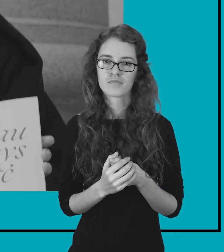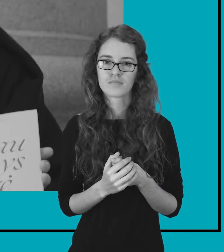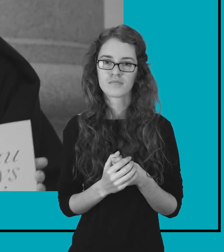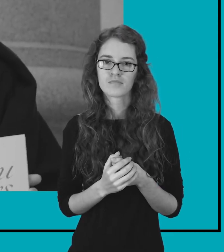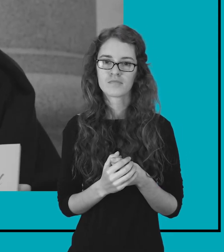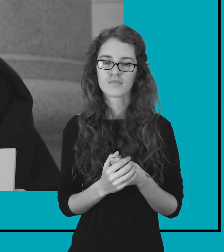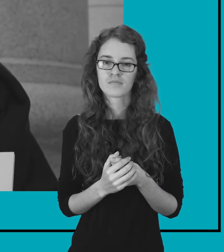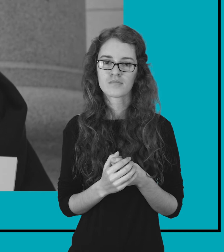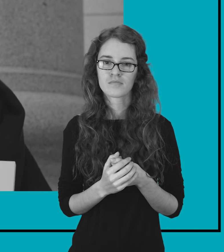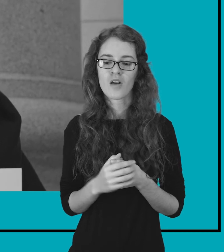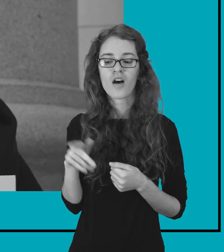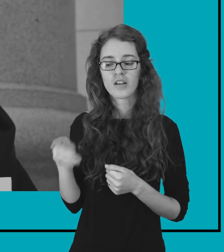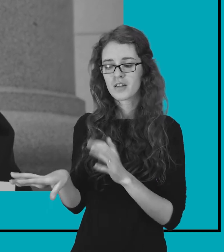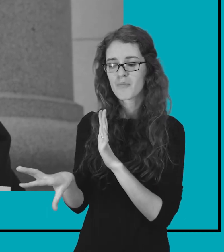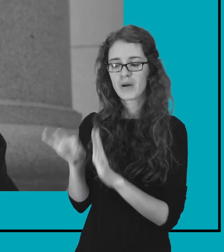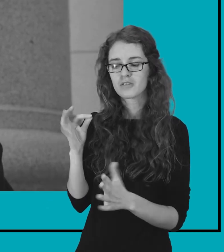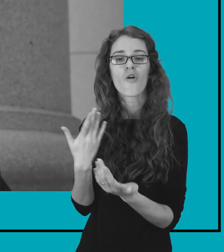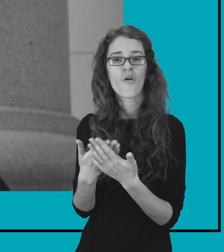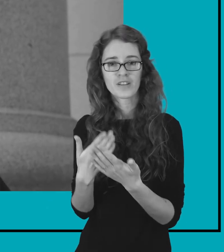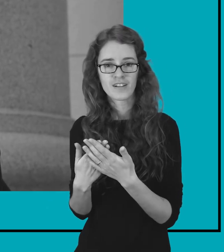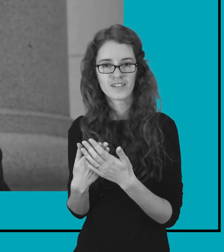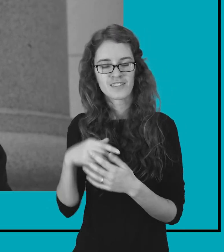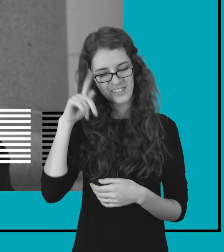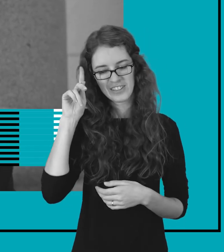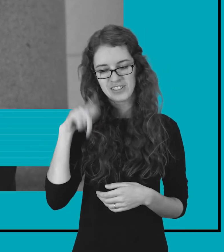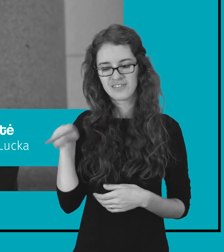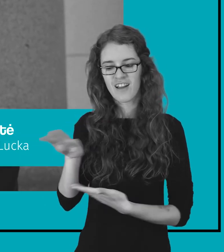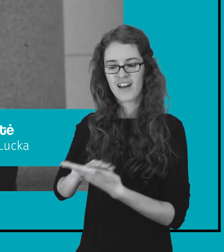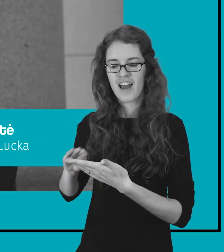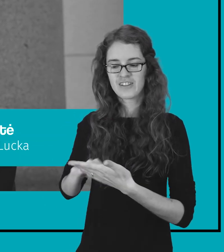Ir jinai penkietukė ne dėl to, kad Marius yra labai geras mano draugas.